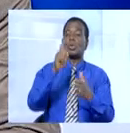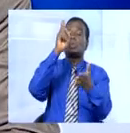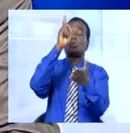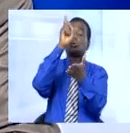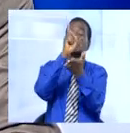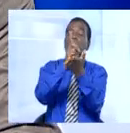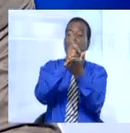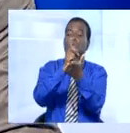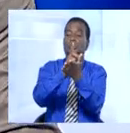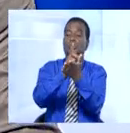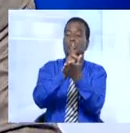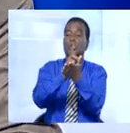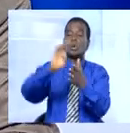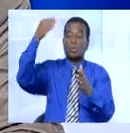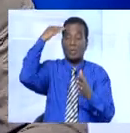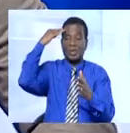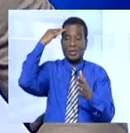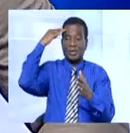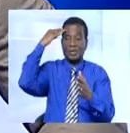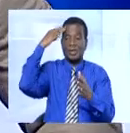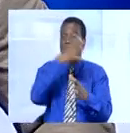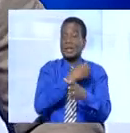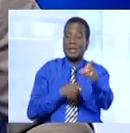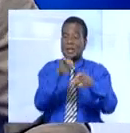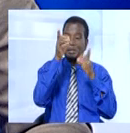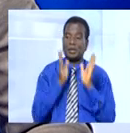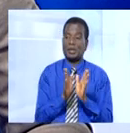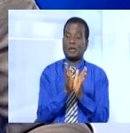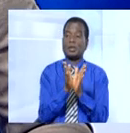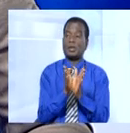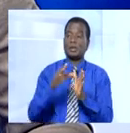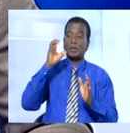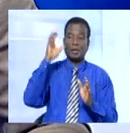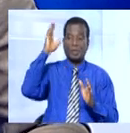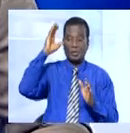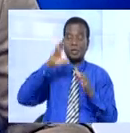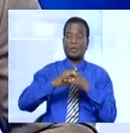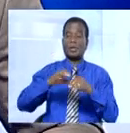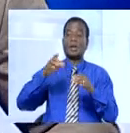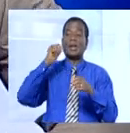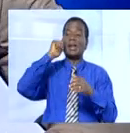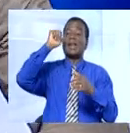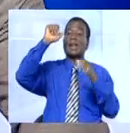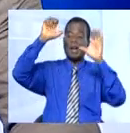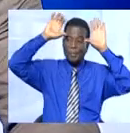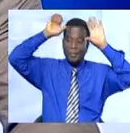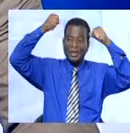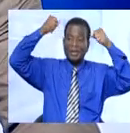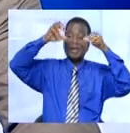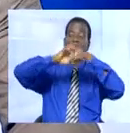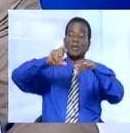McLean, ministre d'État, directeur de cabinet de la présidente de l'Iberia était chez le président de la République, Alassane